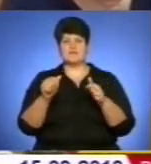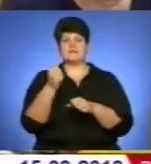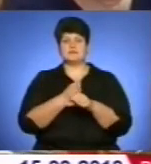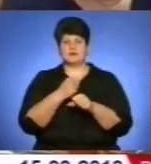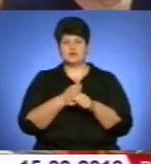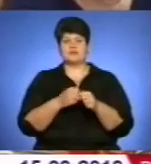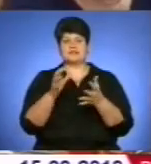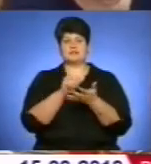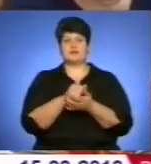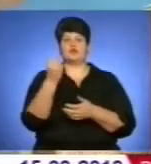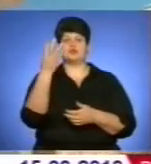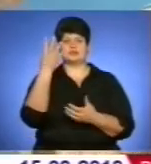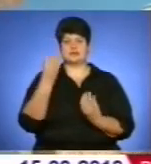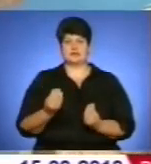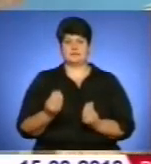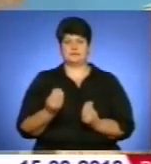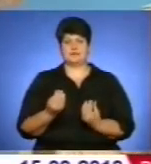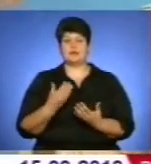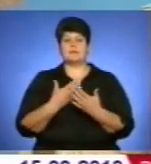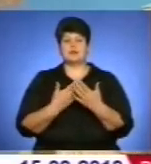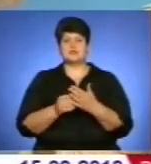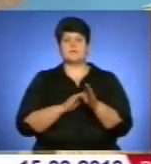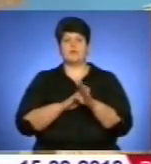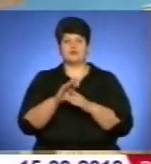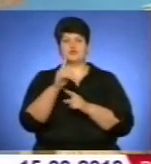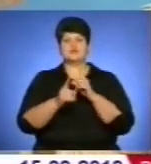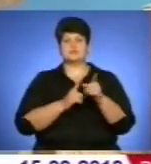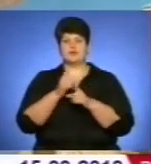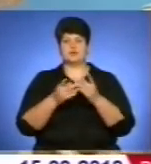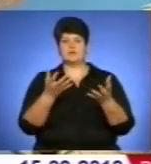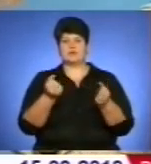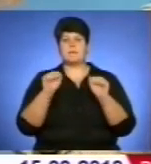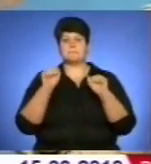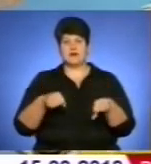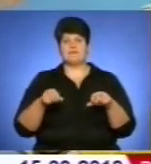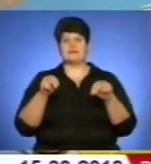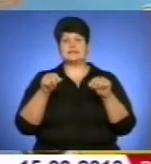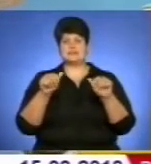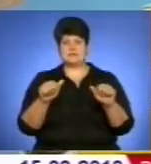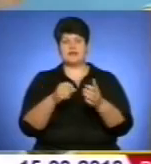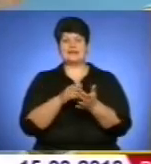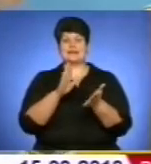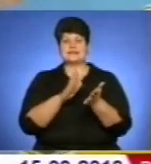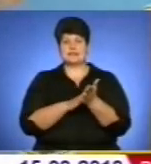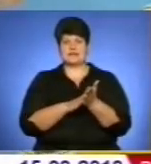Цьогоріч, щоб отримати право власності на земельну ділянку, потрібно попередньо її зареєструвати у Державному земельному кадастрі.